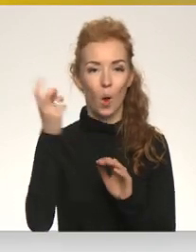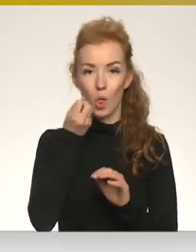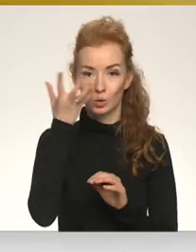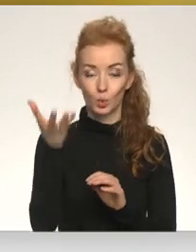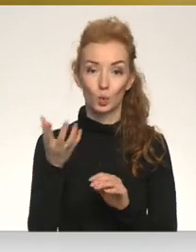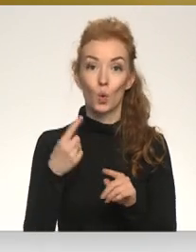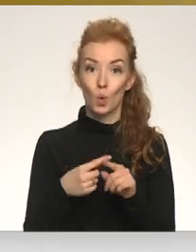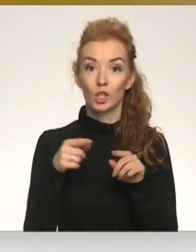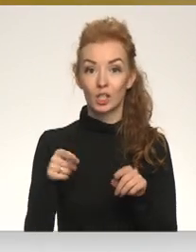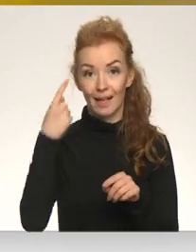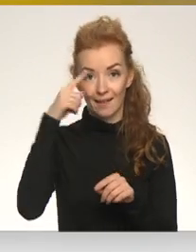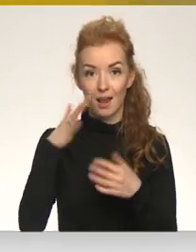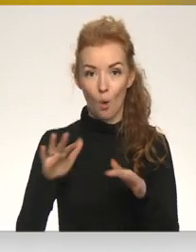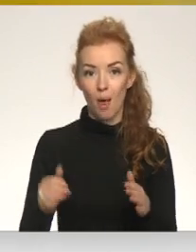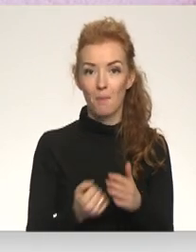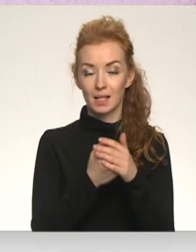jau guvis atbalsts sabiedrībā.